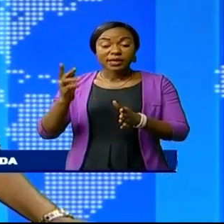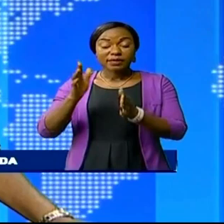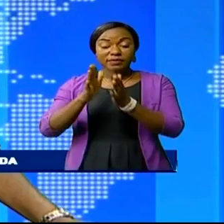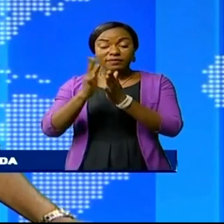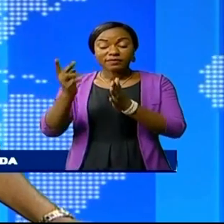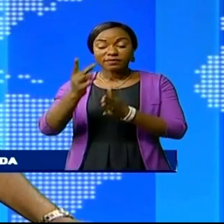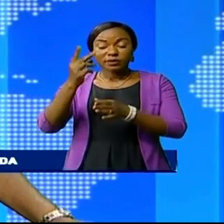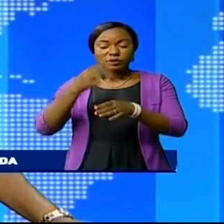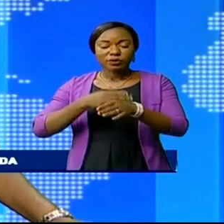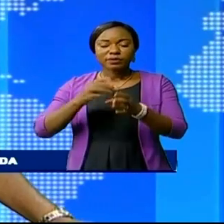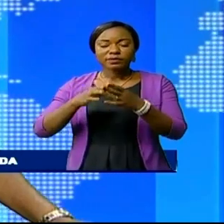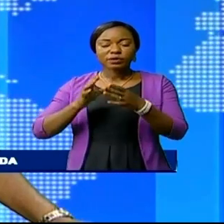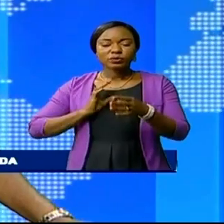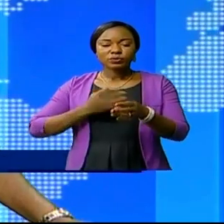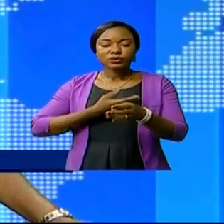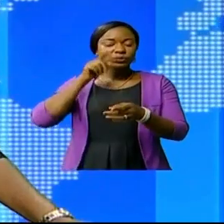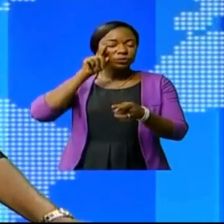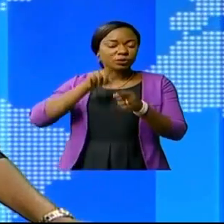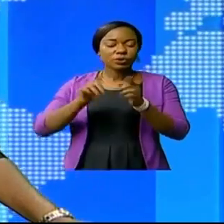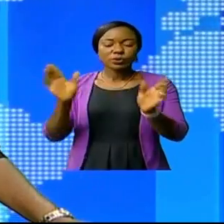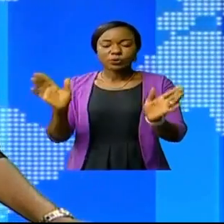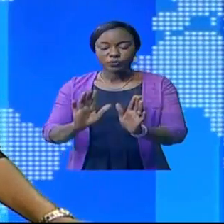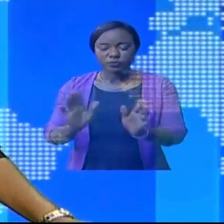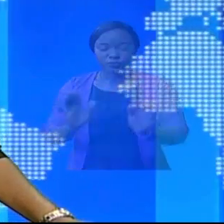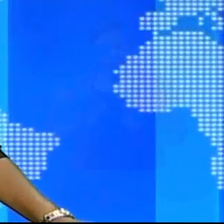Retrouvez Anita Luamba. Au revoir.